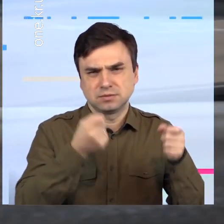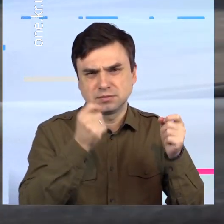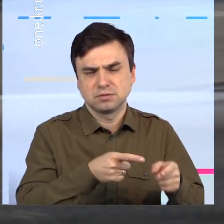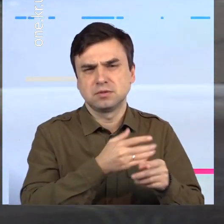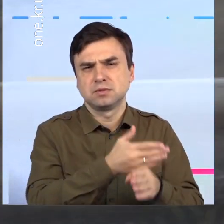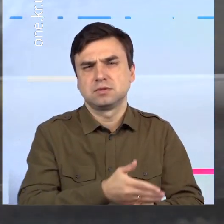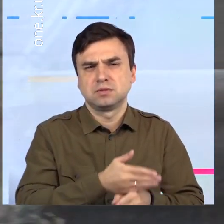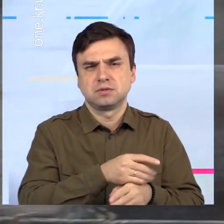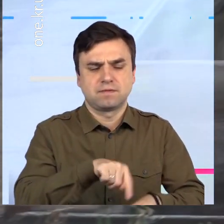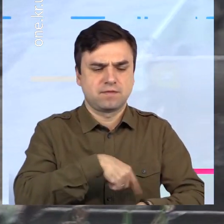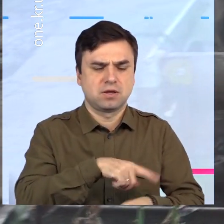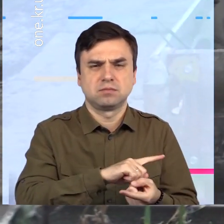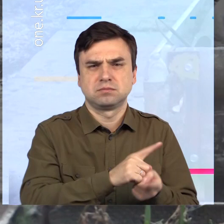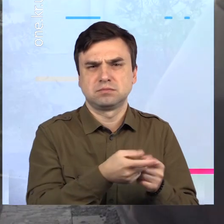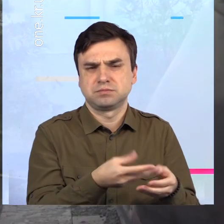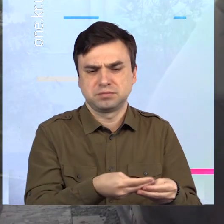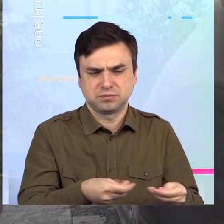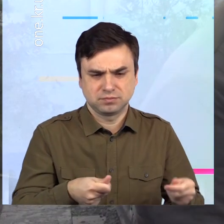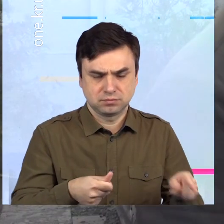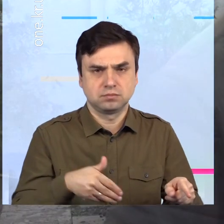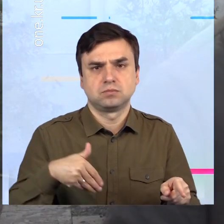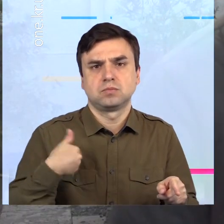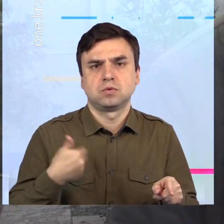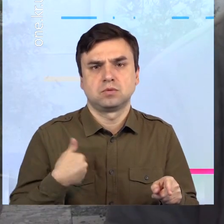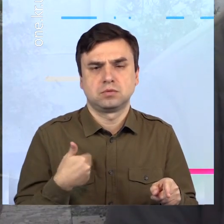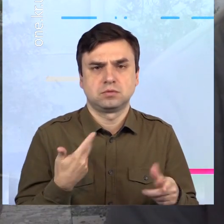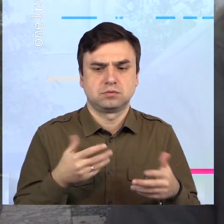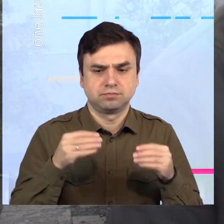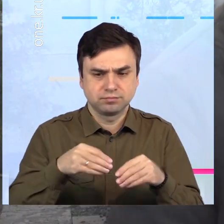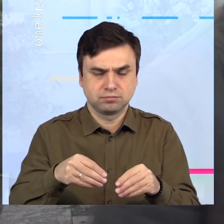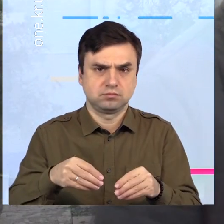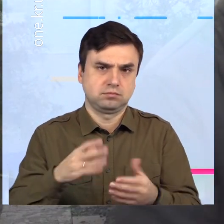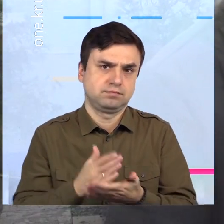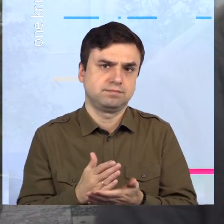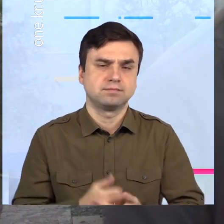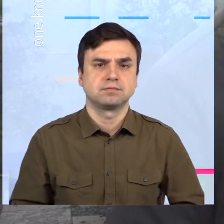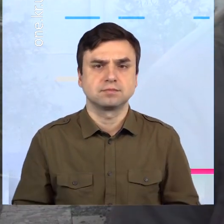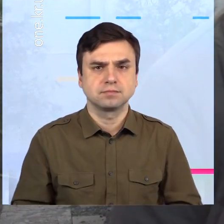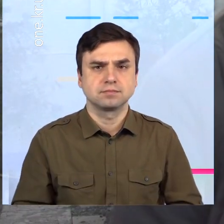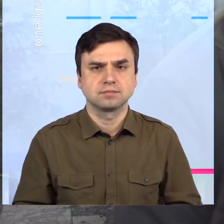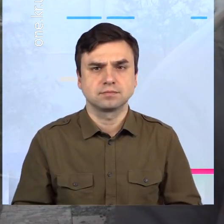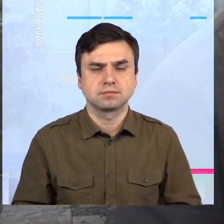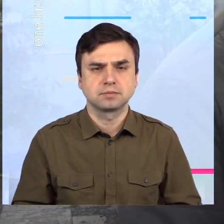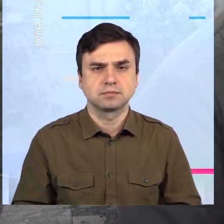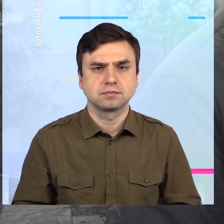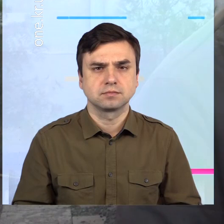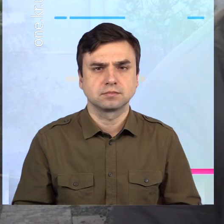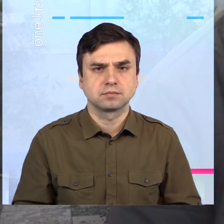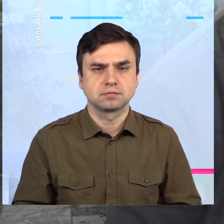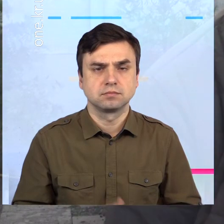укладується. Ти можна просто згодом кладити, кладити сюди. Його можна використовувати в хорошому, для себе, скажімо так, в полезному направлению.